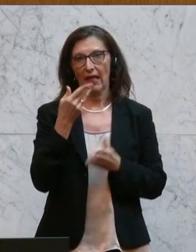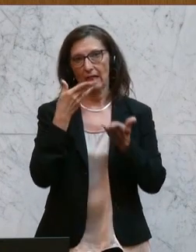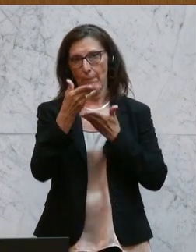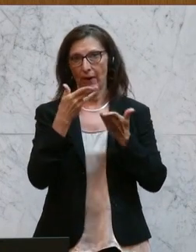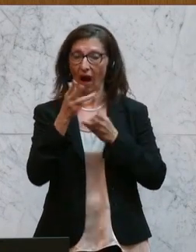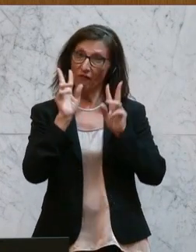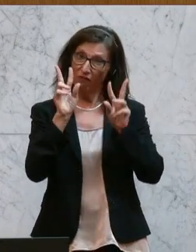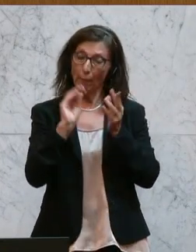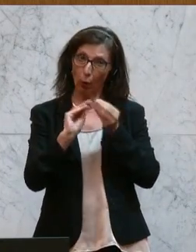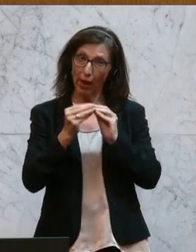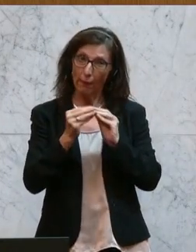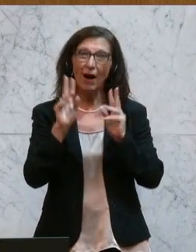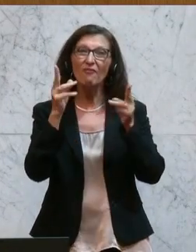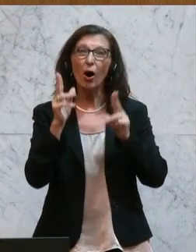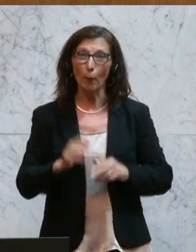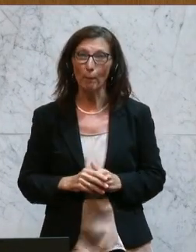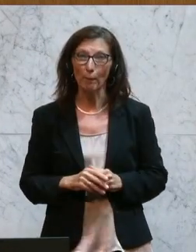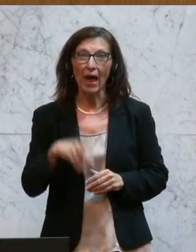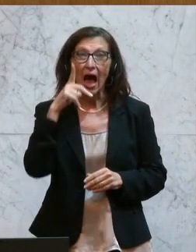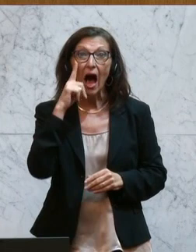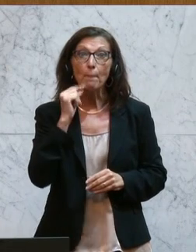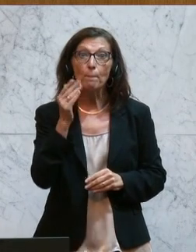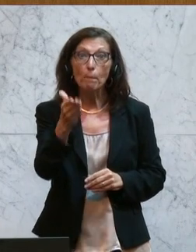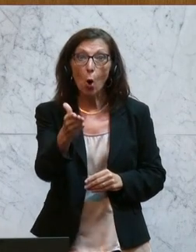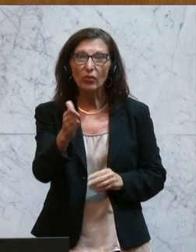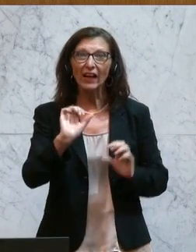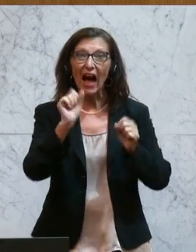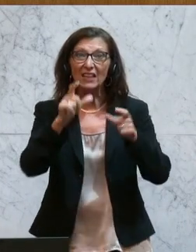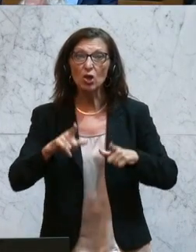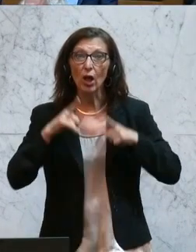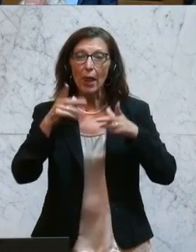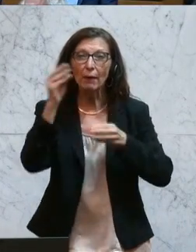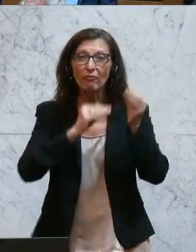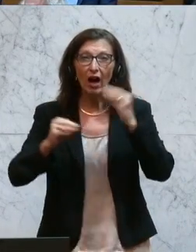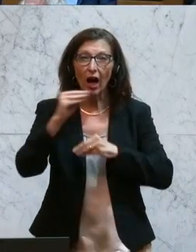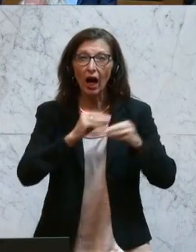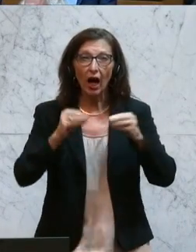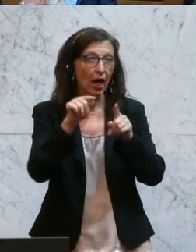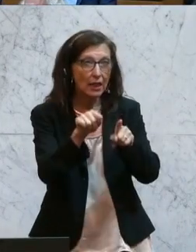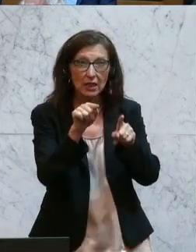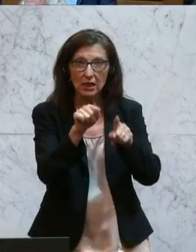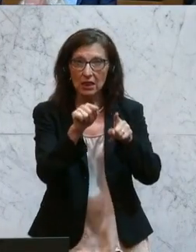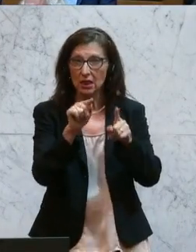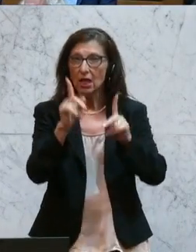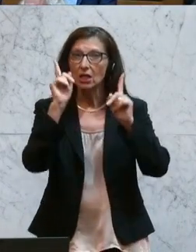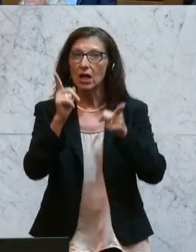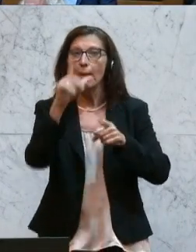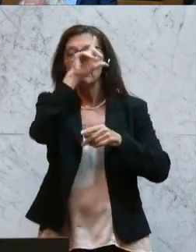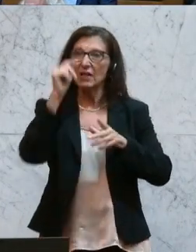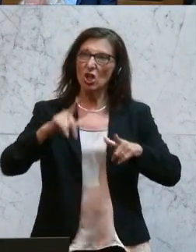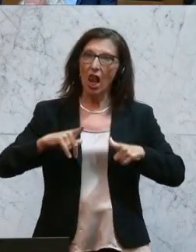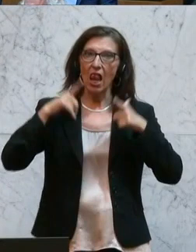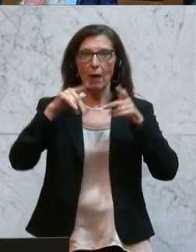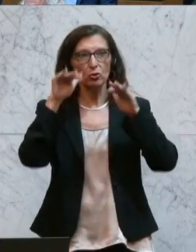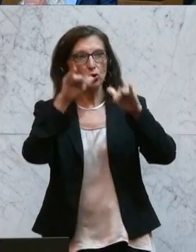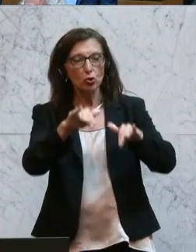problematisch. Denn am Montag beginnt schon Aktion Leben, ein Verein, der sich des Schutzes des menschlichen Lebens von der